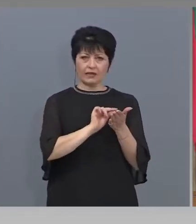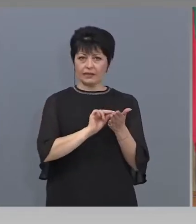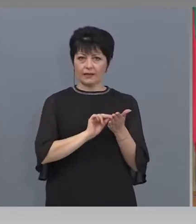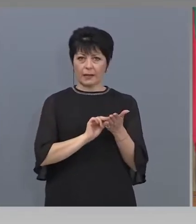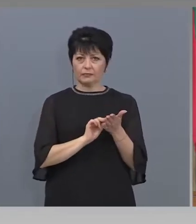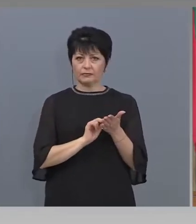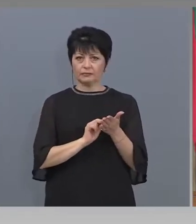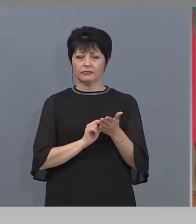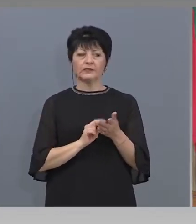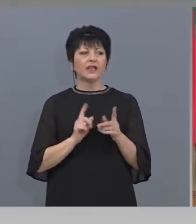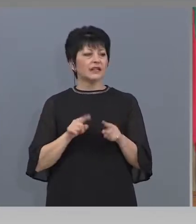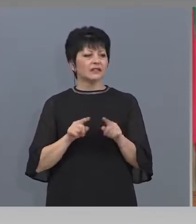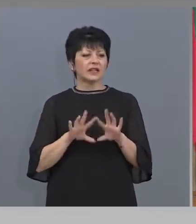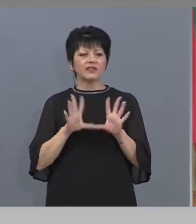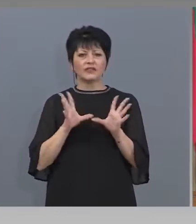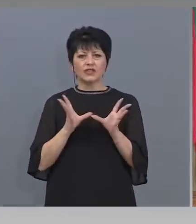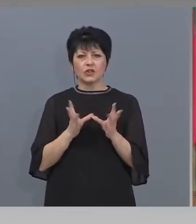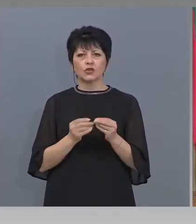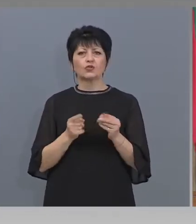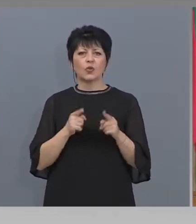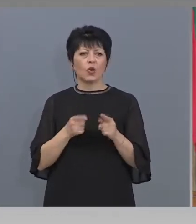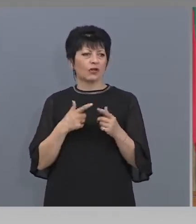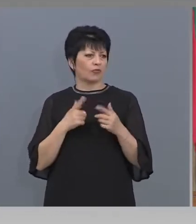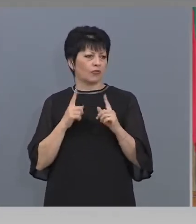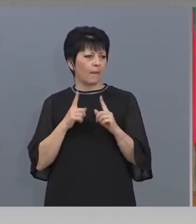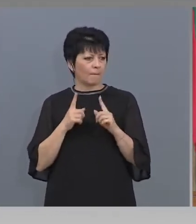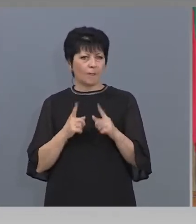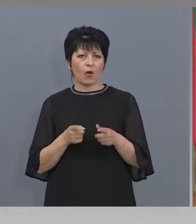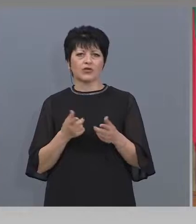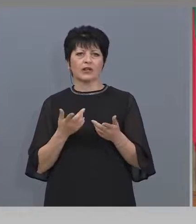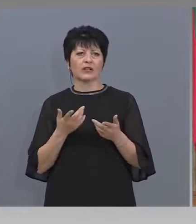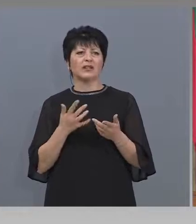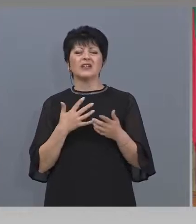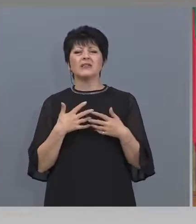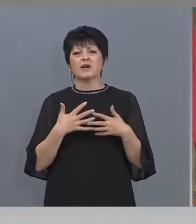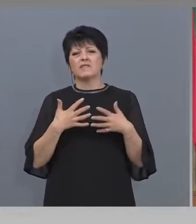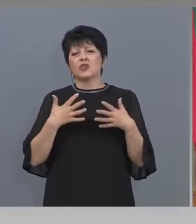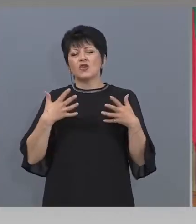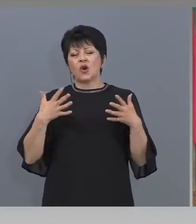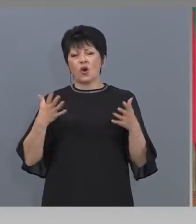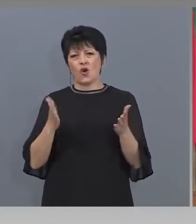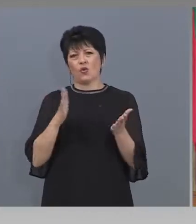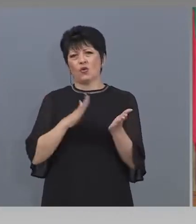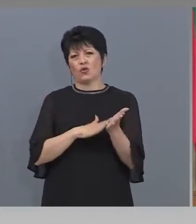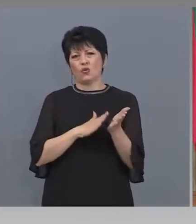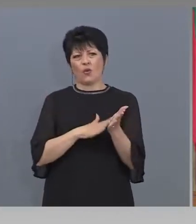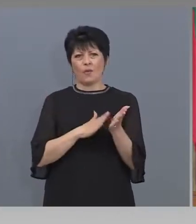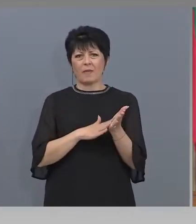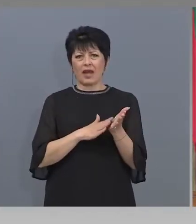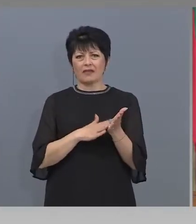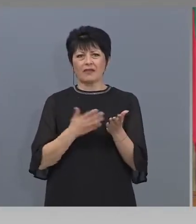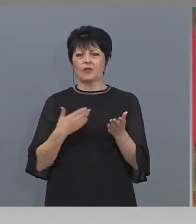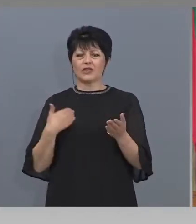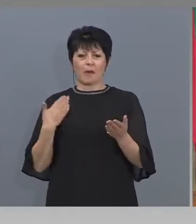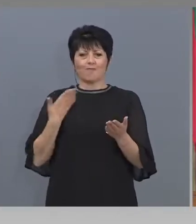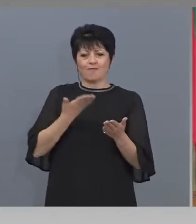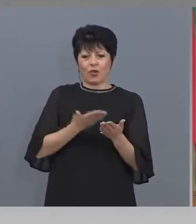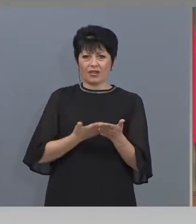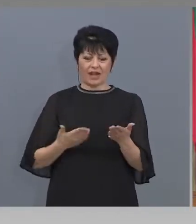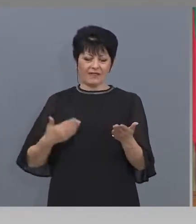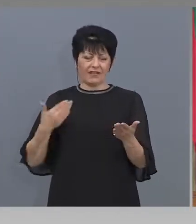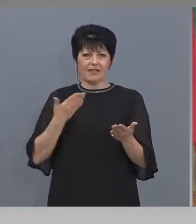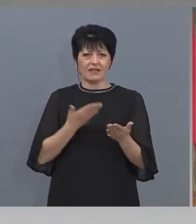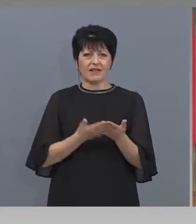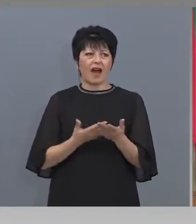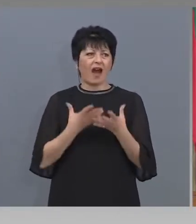така всичко, което могат, защото има много, много, много документи, просто подадено, без липсват